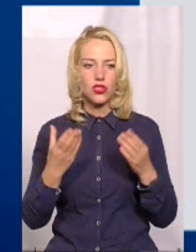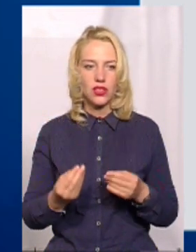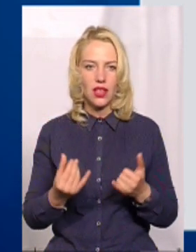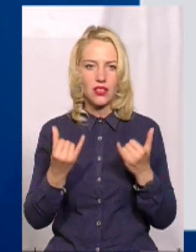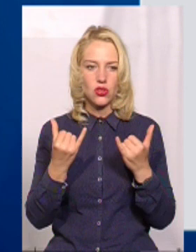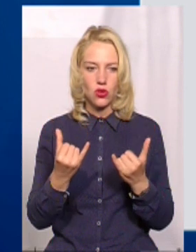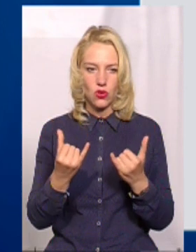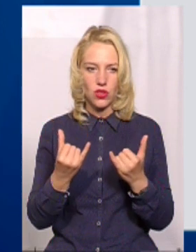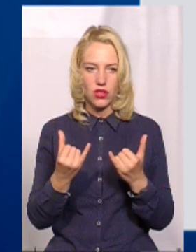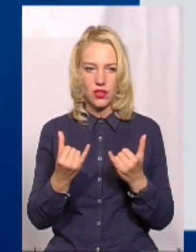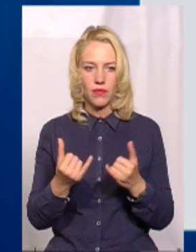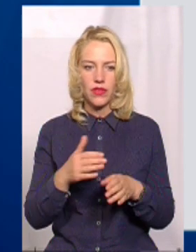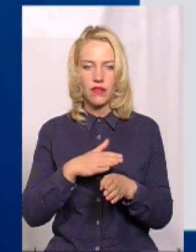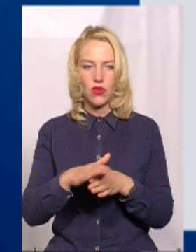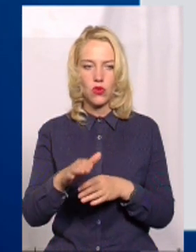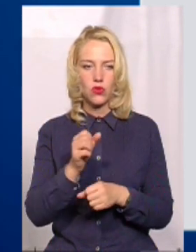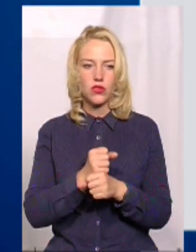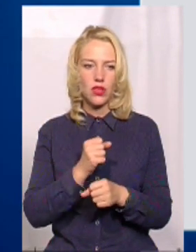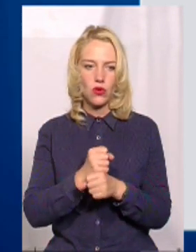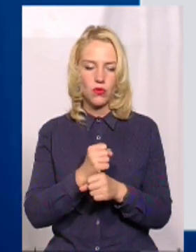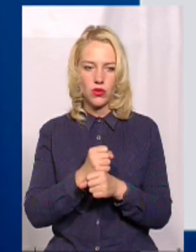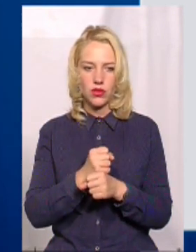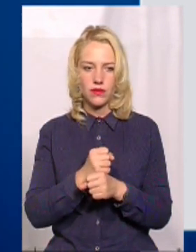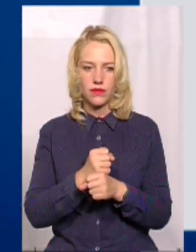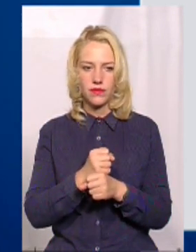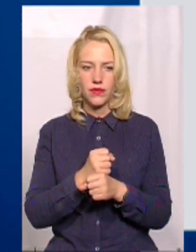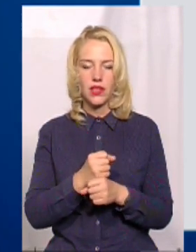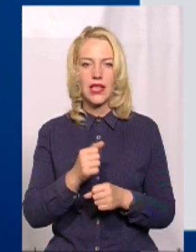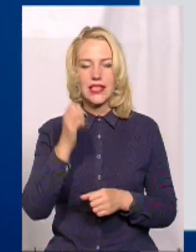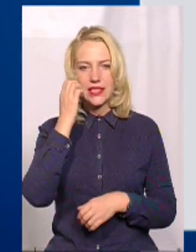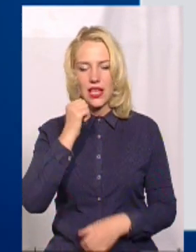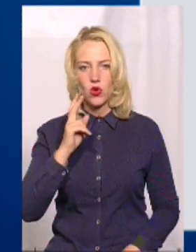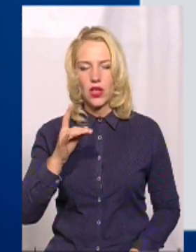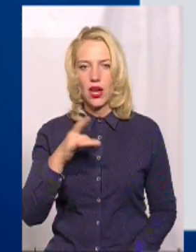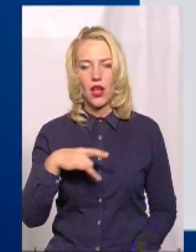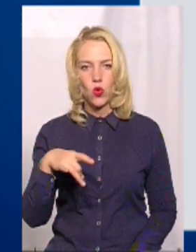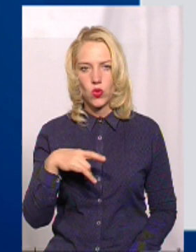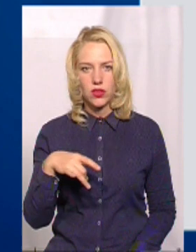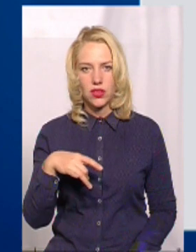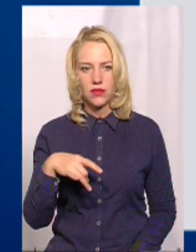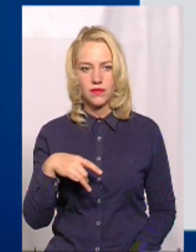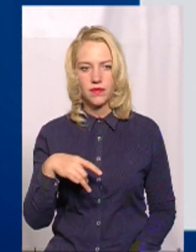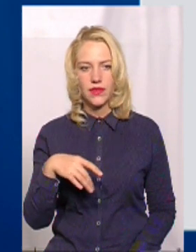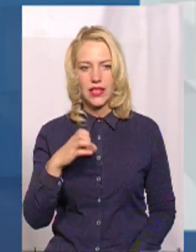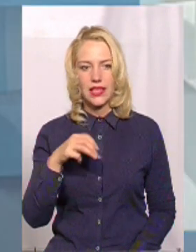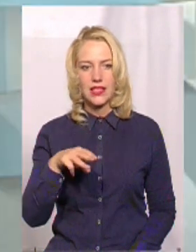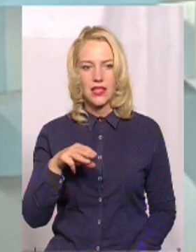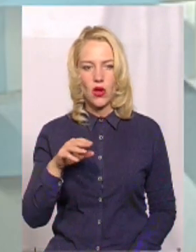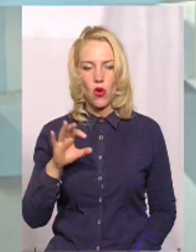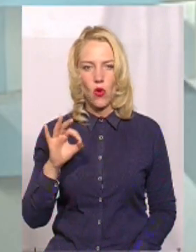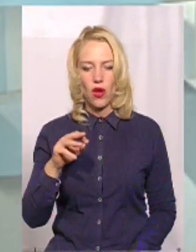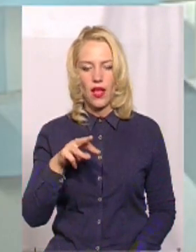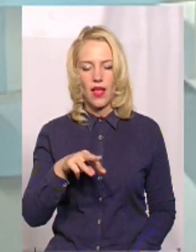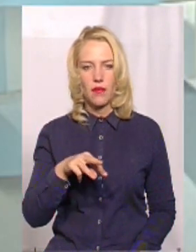сьогодні, виконуються роботи. В Старокостянтинівському районі СТЛ-М